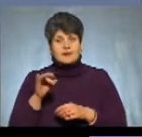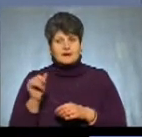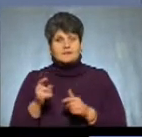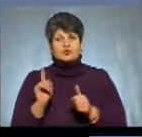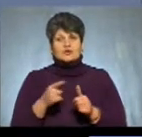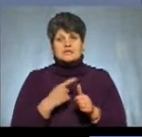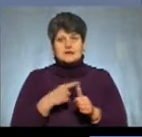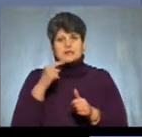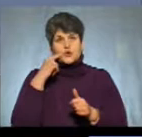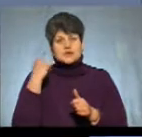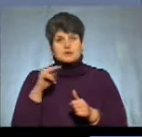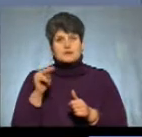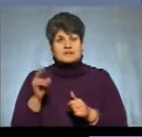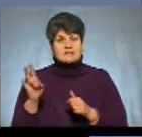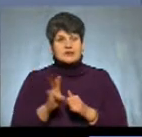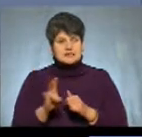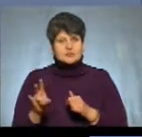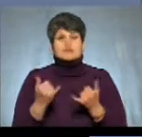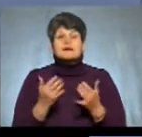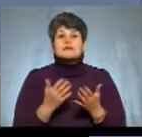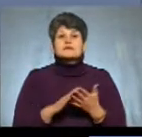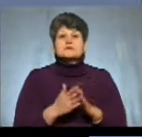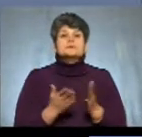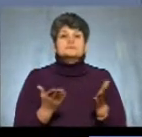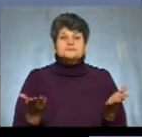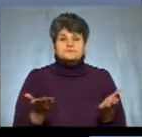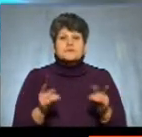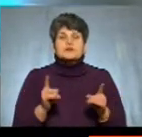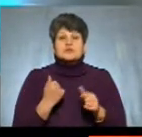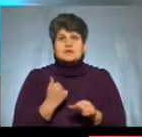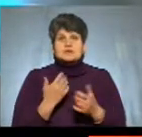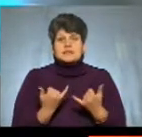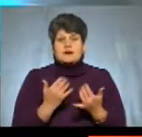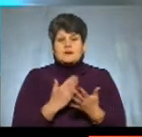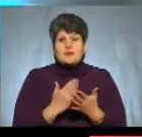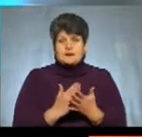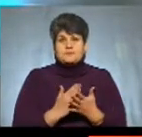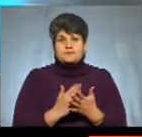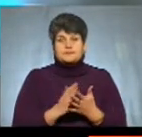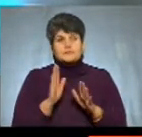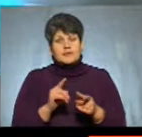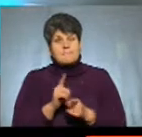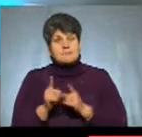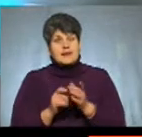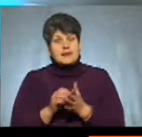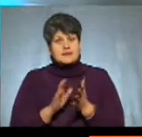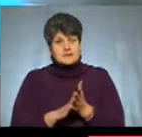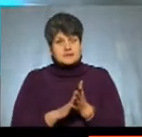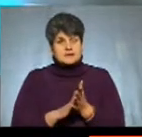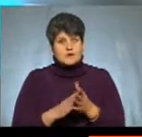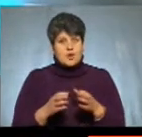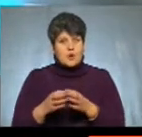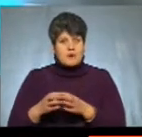Православною Церкою. Яка наразі ситуація? Що маємо наразі? Чи відбуватиметься перереєстрація громад на Тернопільщині?